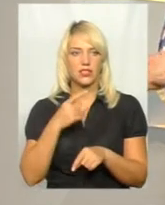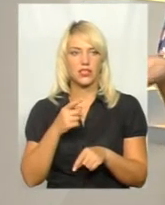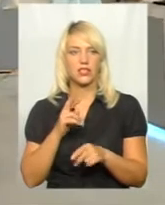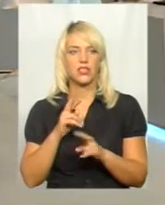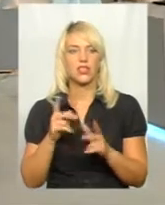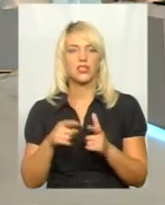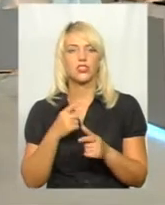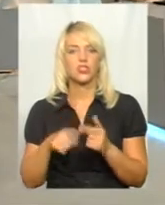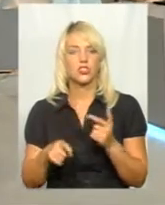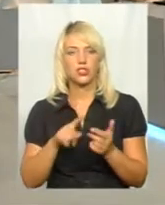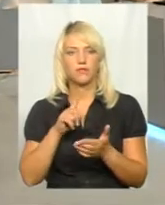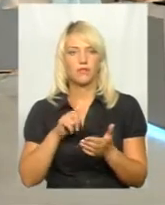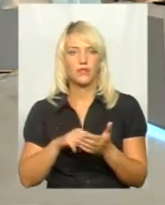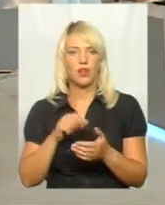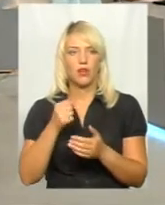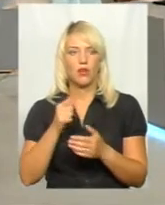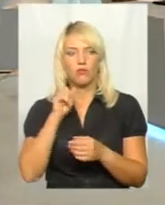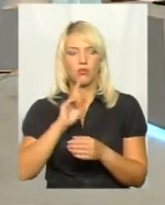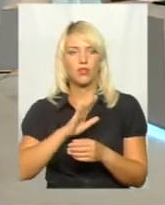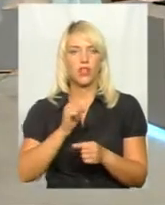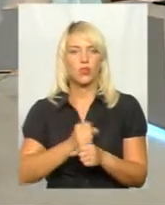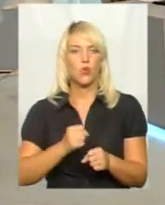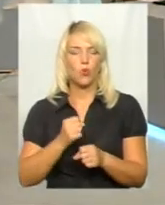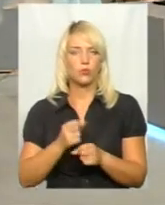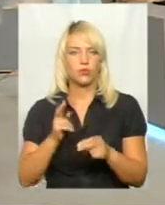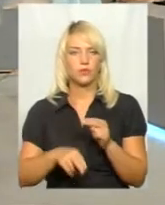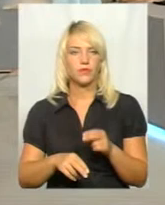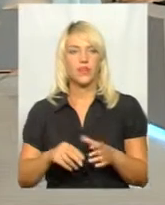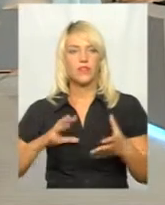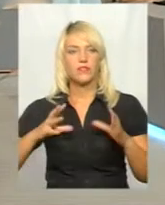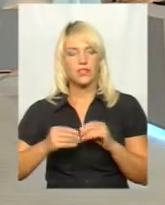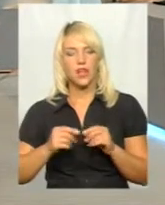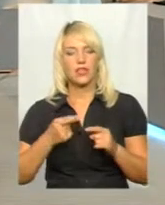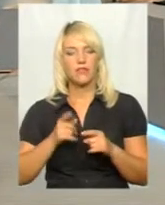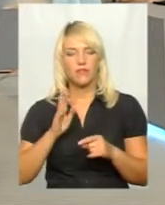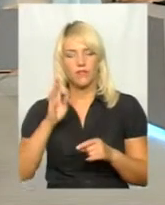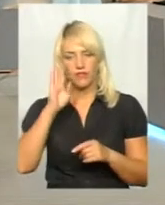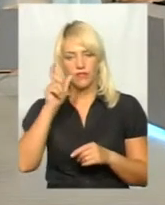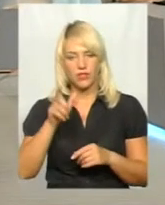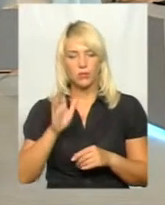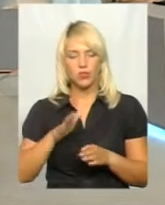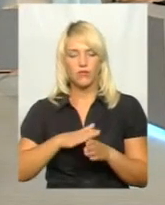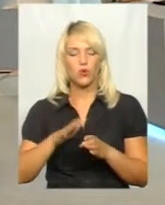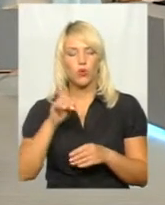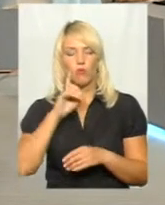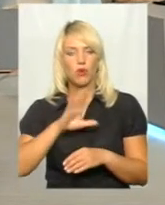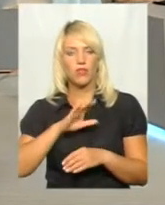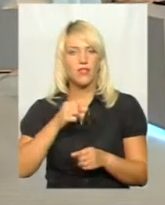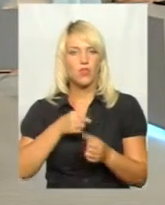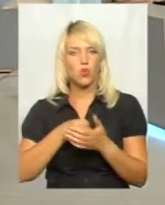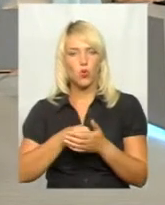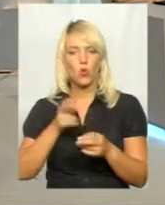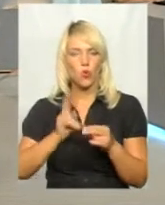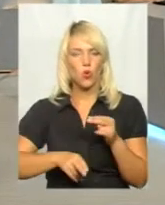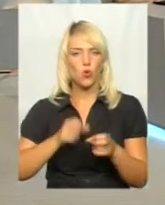аж поки не доробить? Ну, взагалі він буде виконувати, поки не доробить. І тут